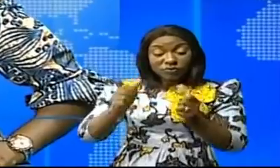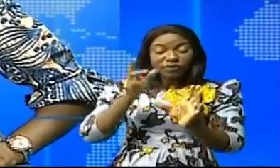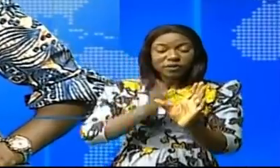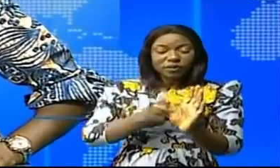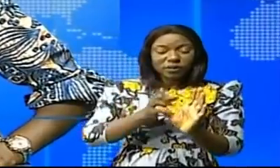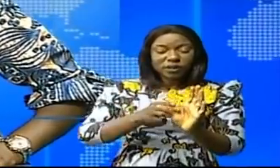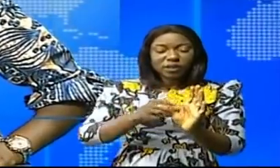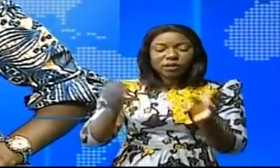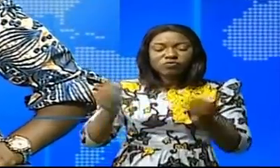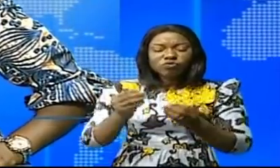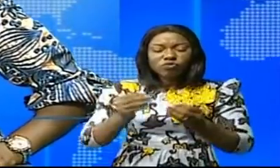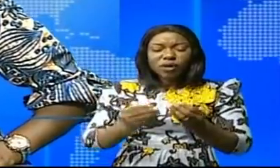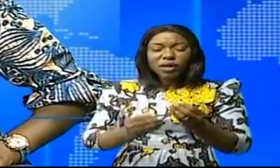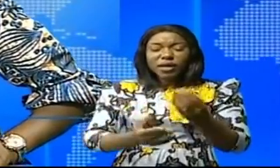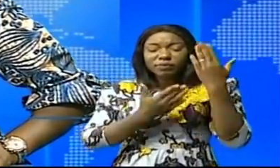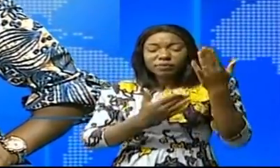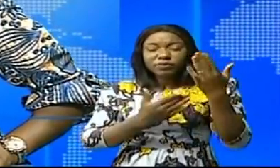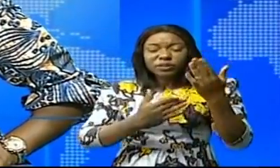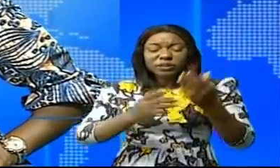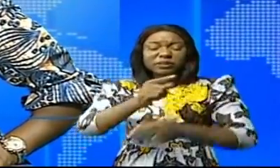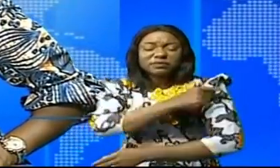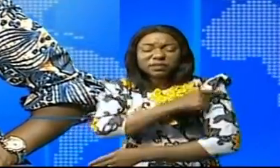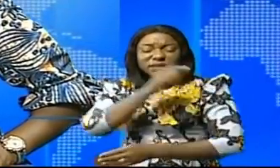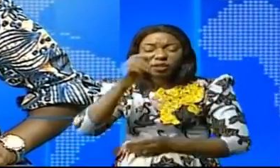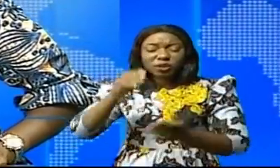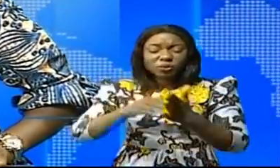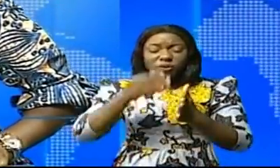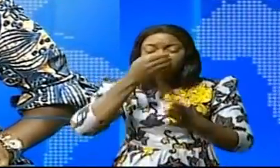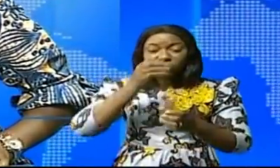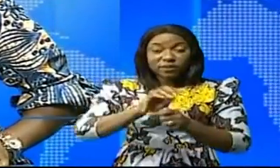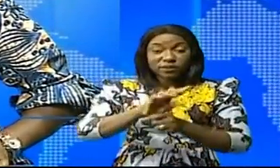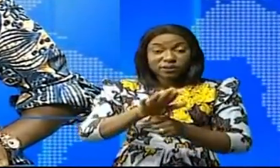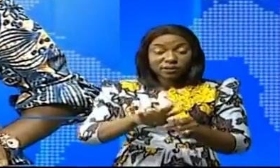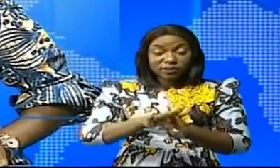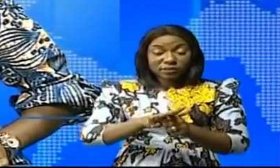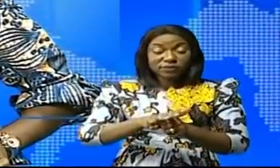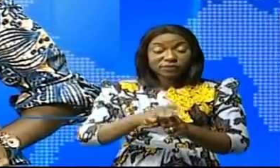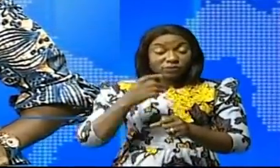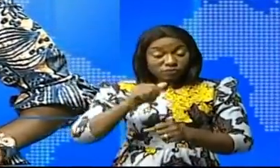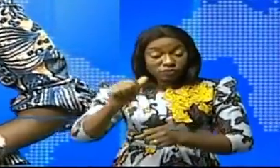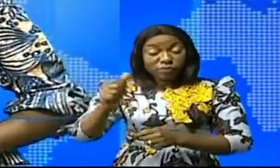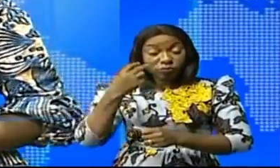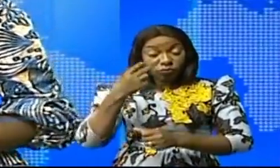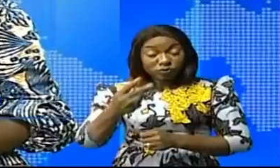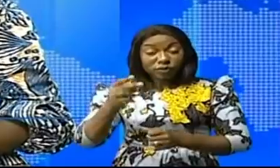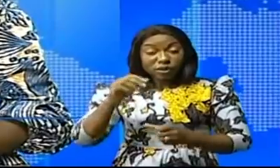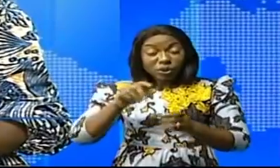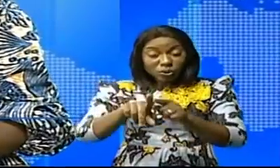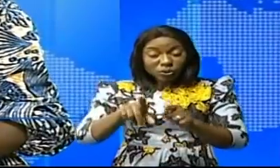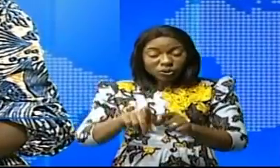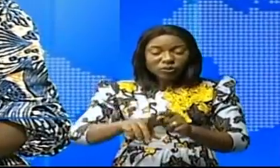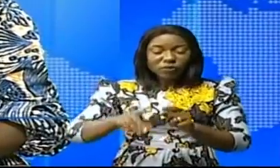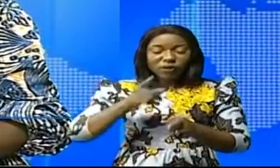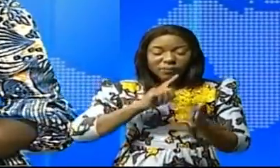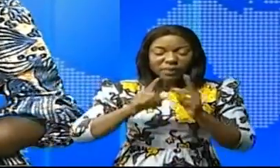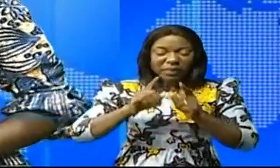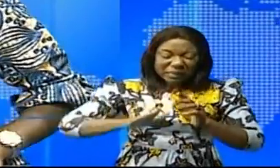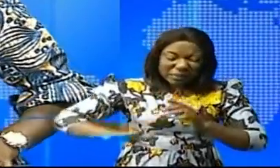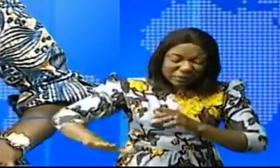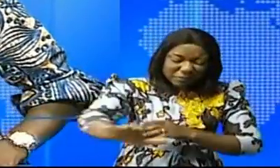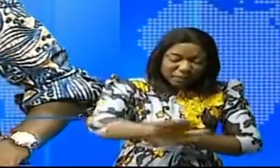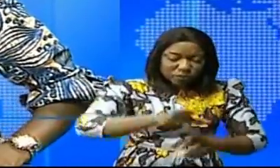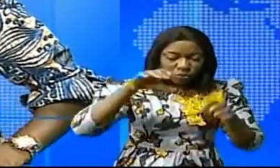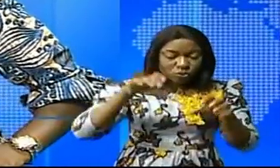du vaccin contre le Covid-19. Initiative qui sera élargie dans toutes les provinces de la République